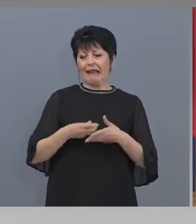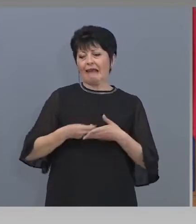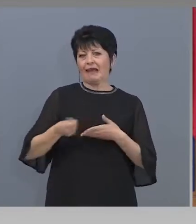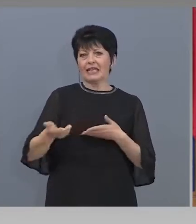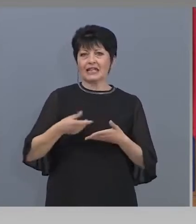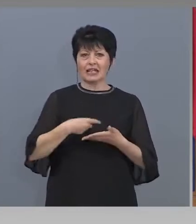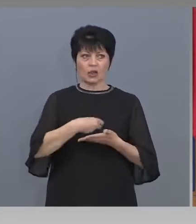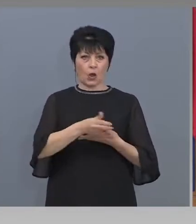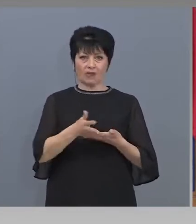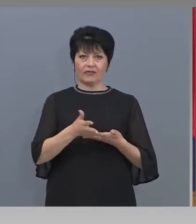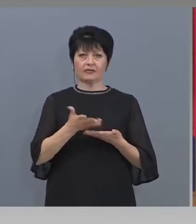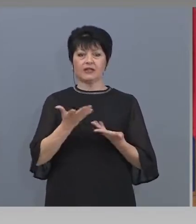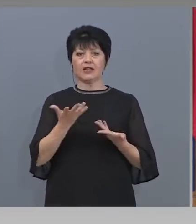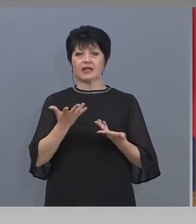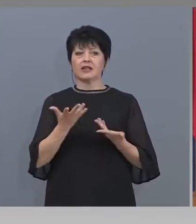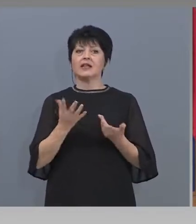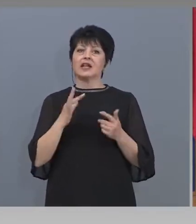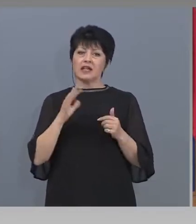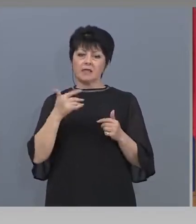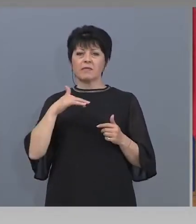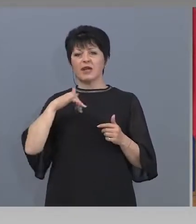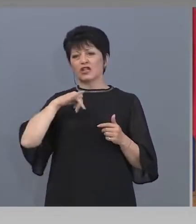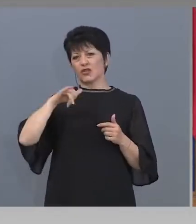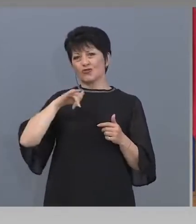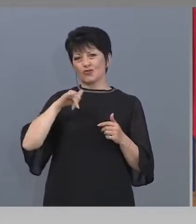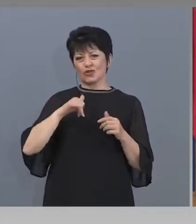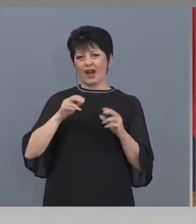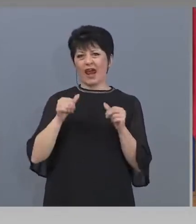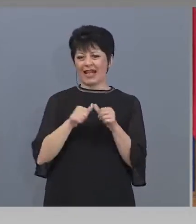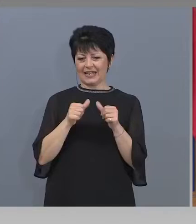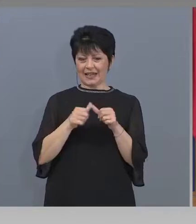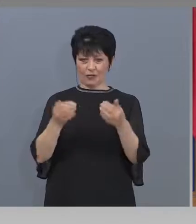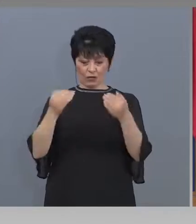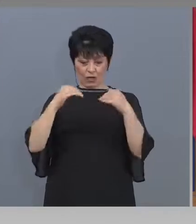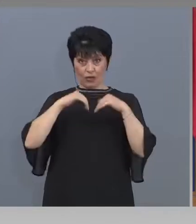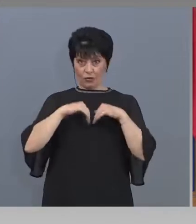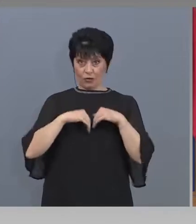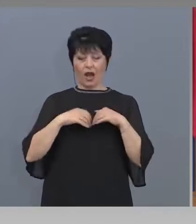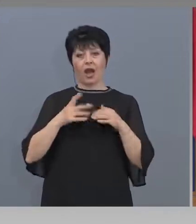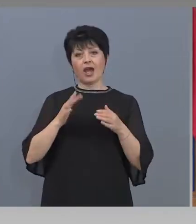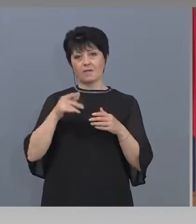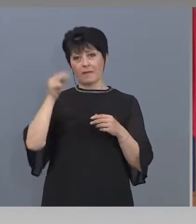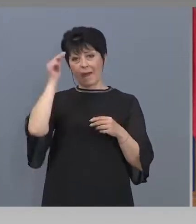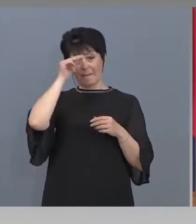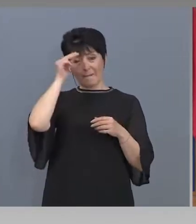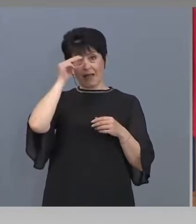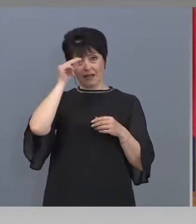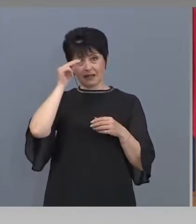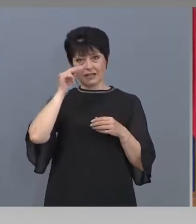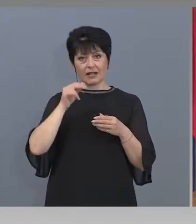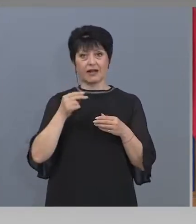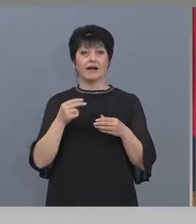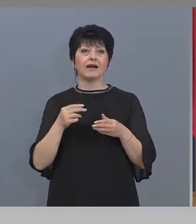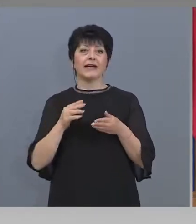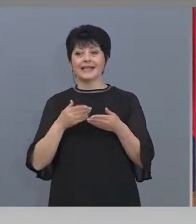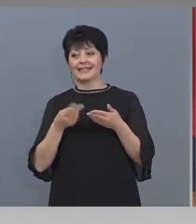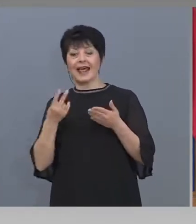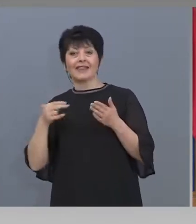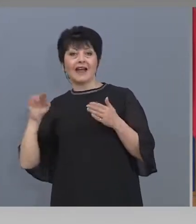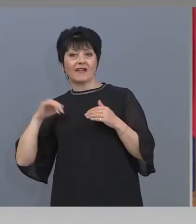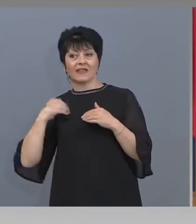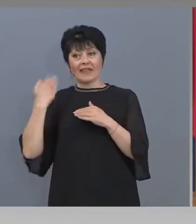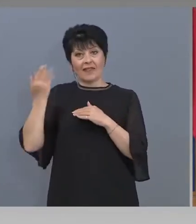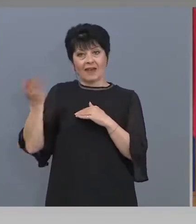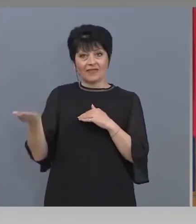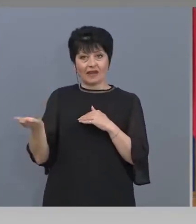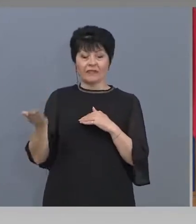И за българска навън има, и за чужда вътре. Има такава програма. Нека видим какво е кандидатстването. Веднага